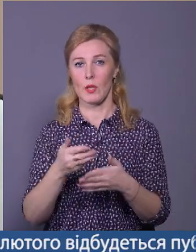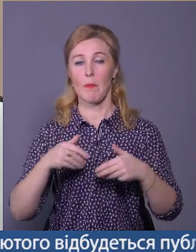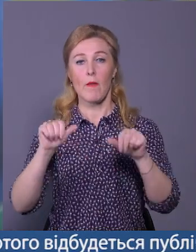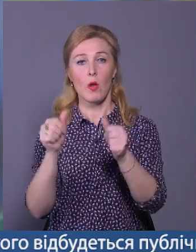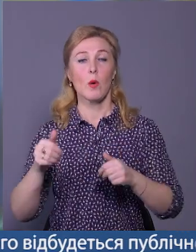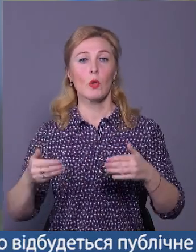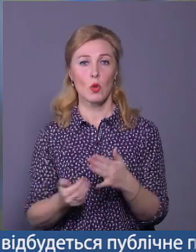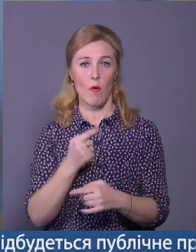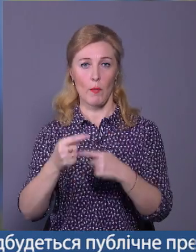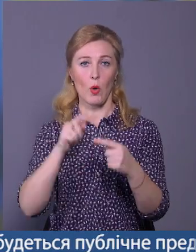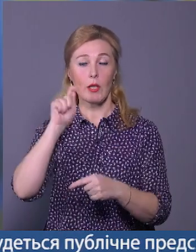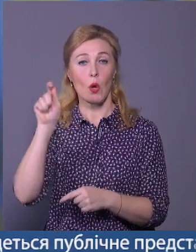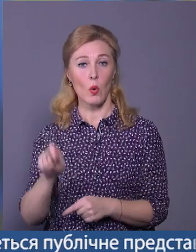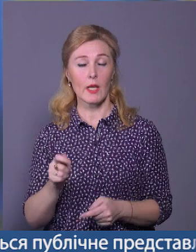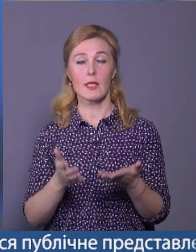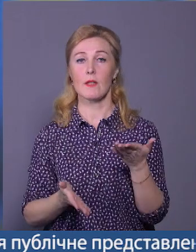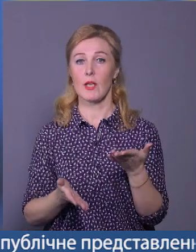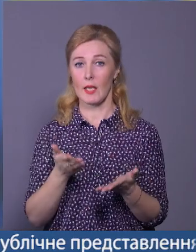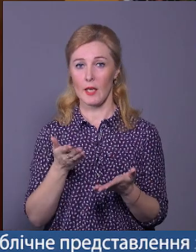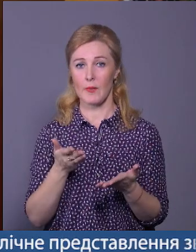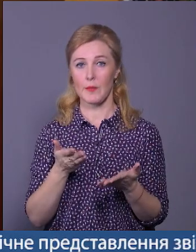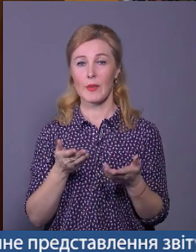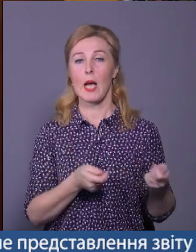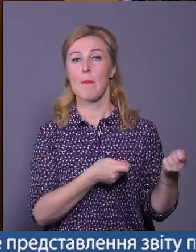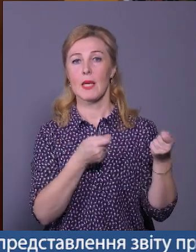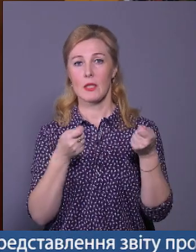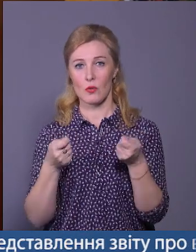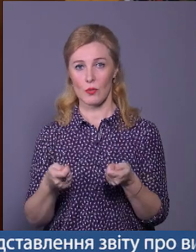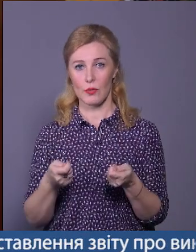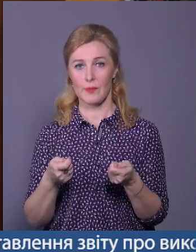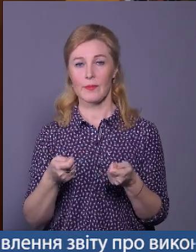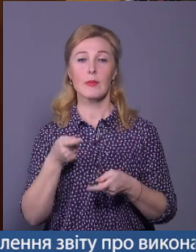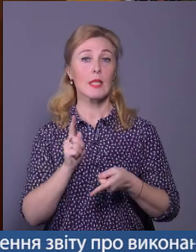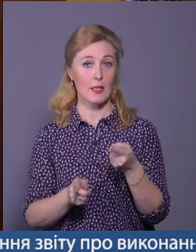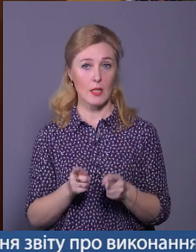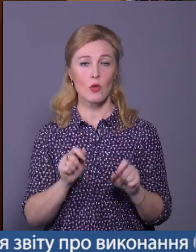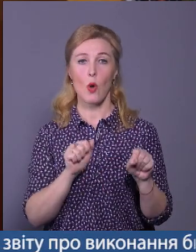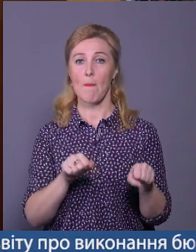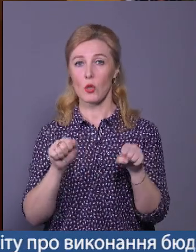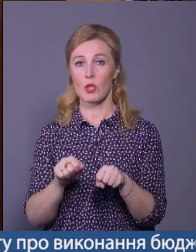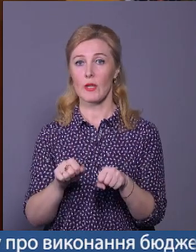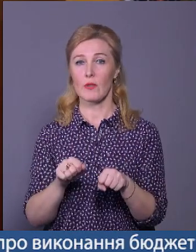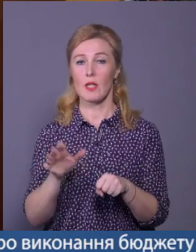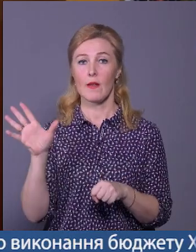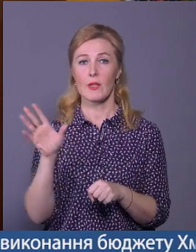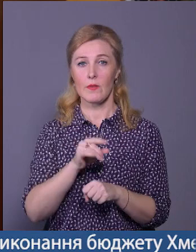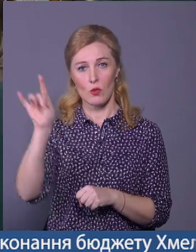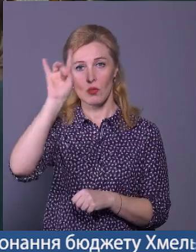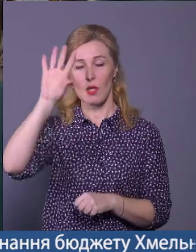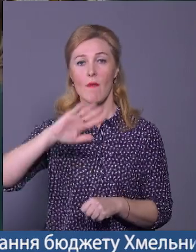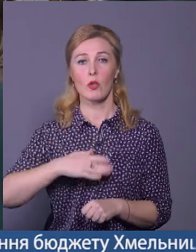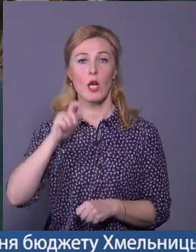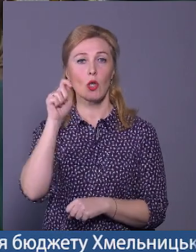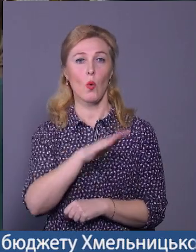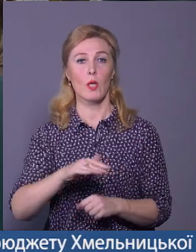покоління українців, які принесуть, дійсно, можливо, всесвітню славу нашій Україні.